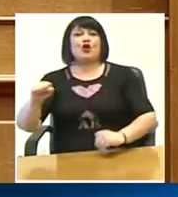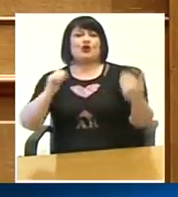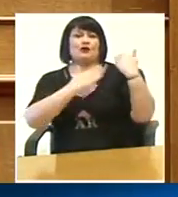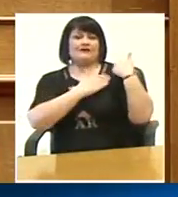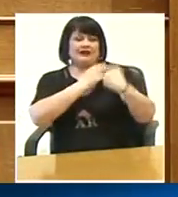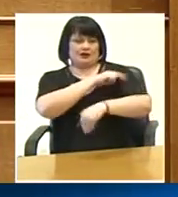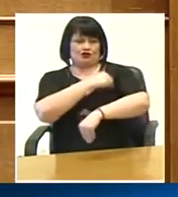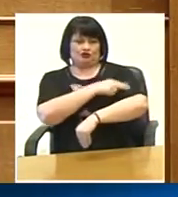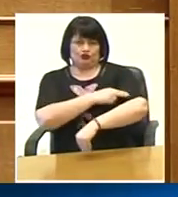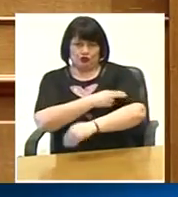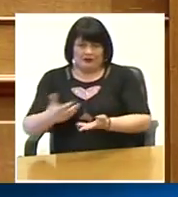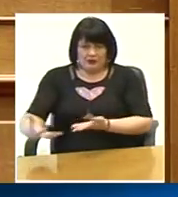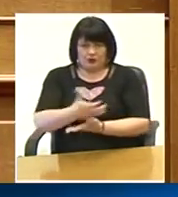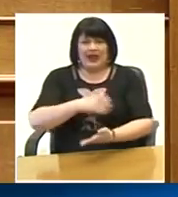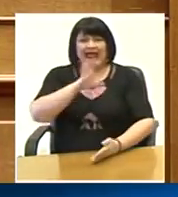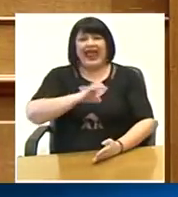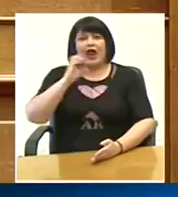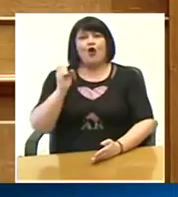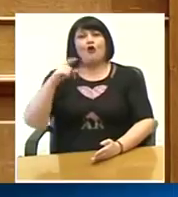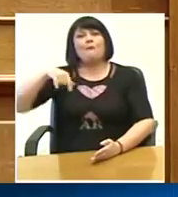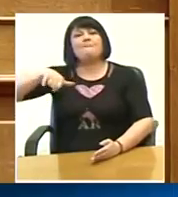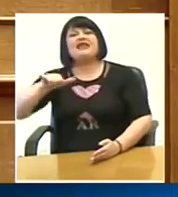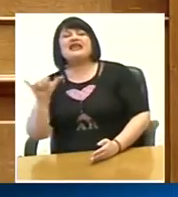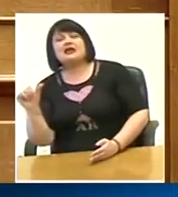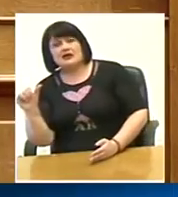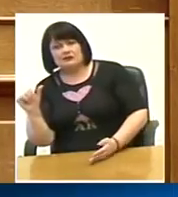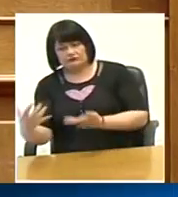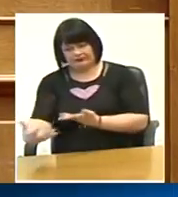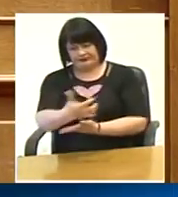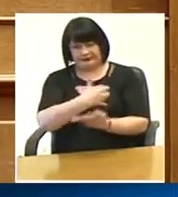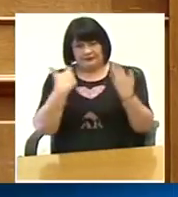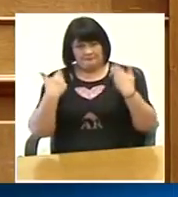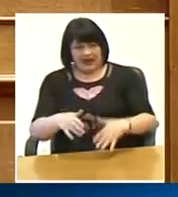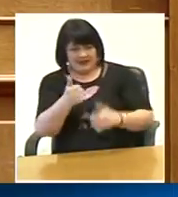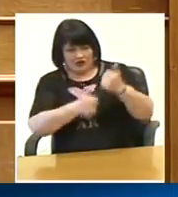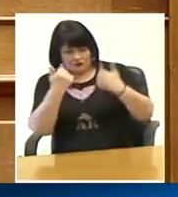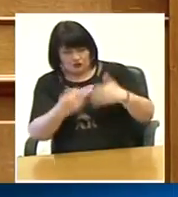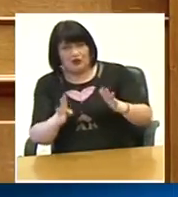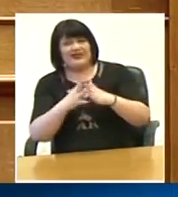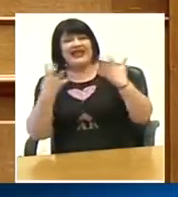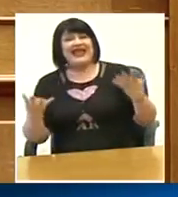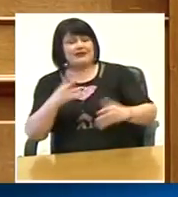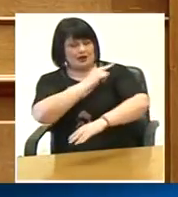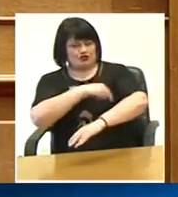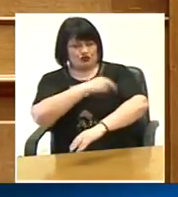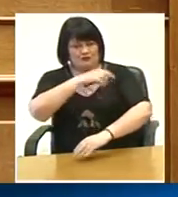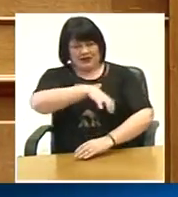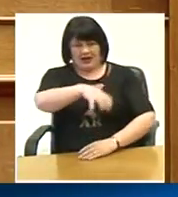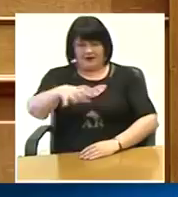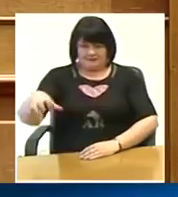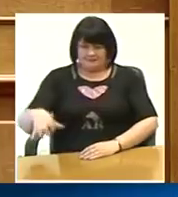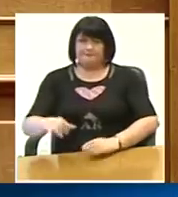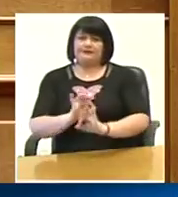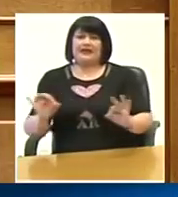μέσα από τα έσολα του ΕΟΠΗ έχει κατακυρωθεί ο διαγωνισμός σε 19 νοσοκομεία της χώρας από την